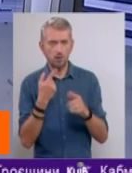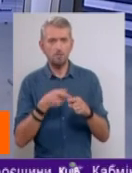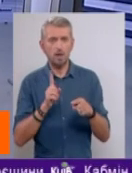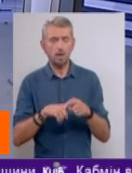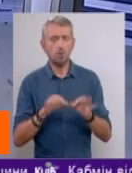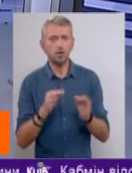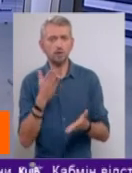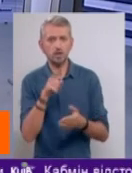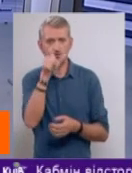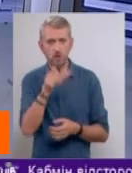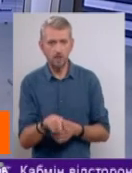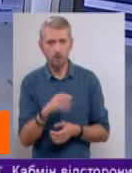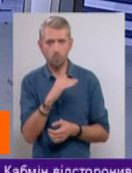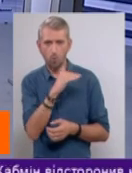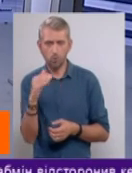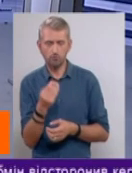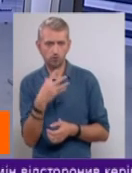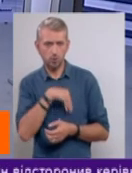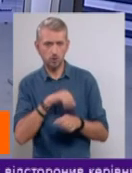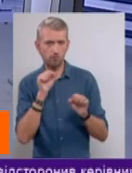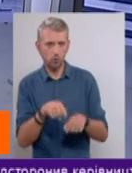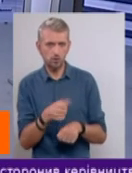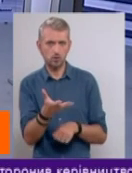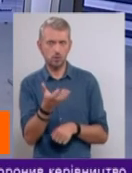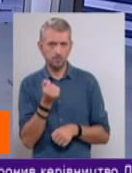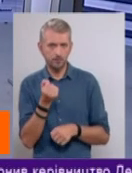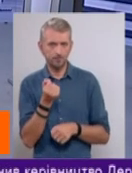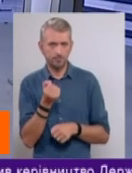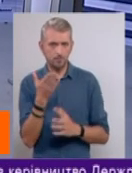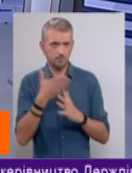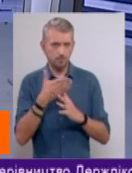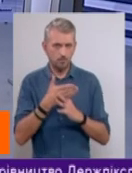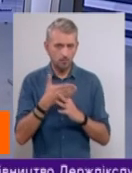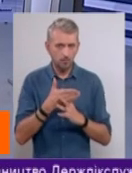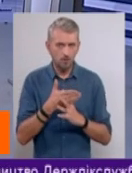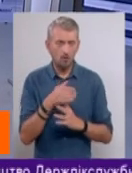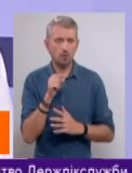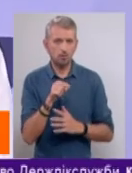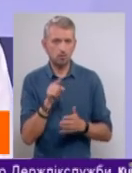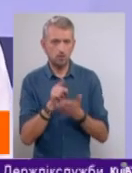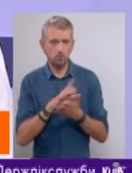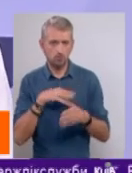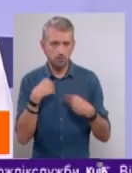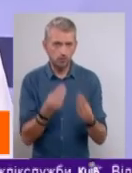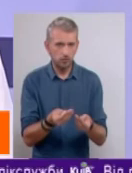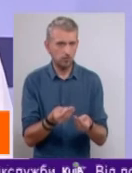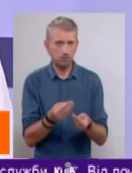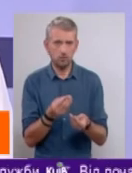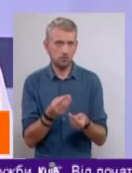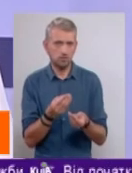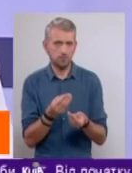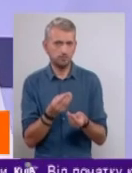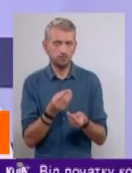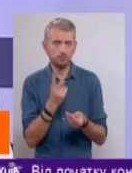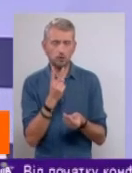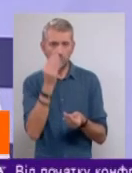естественно, якщо чоловік по уровню доходів може претендувати на предоставлення субсидій, то эти вещи должны бути предоставлены. Тут в двух